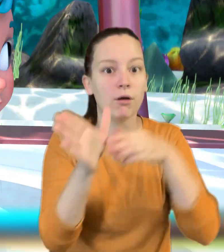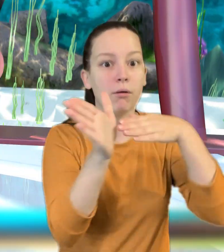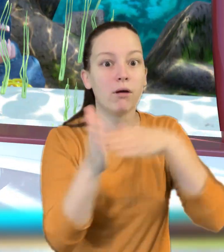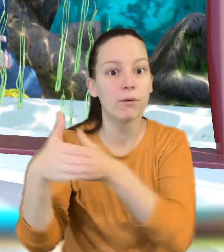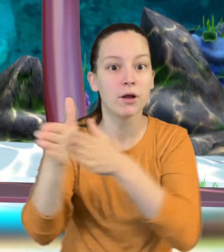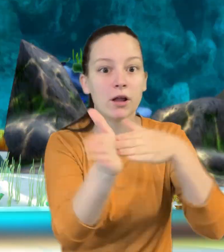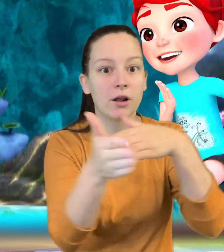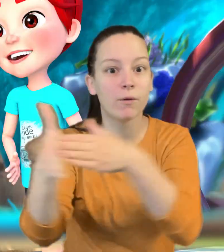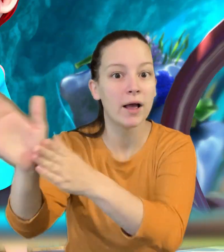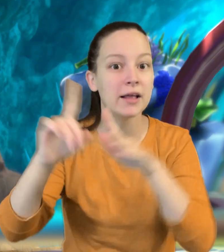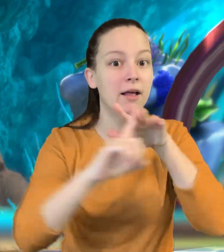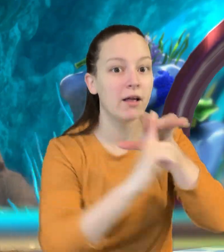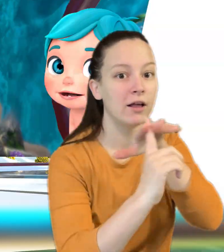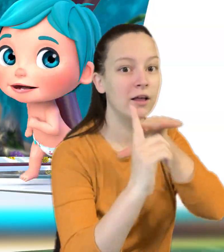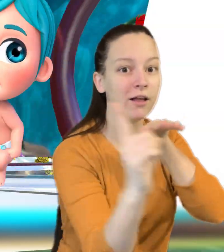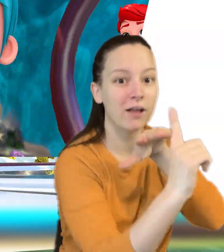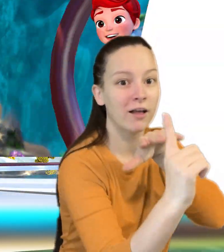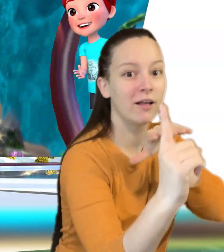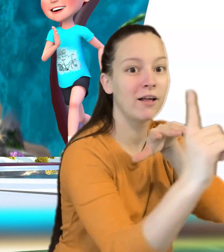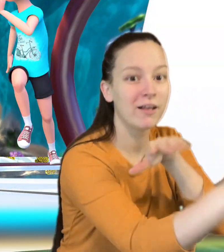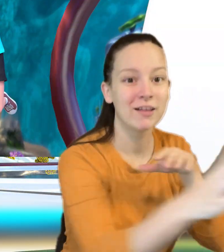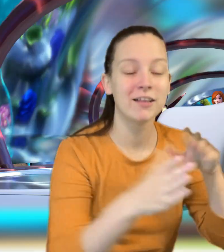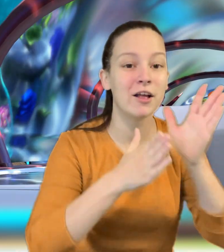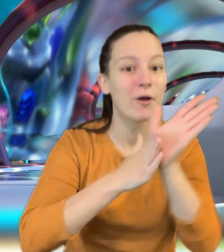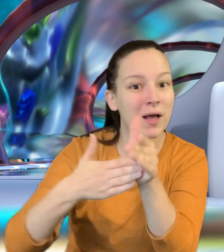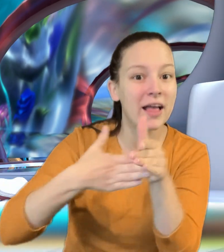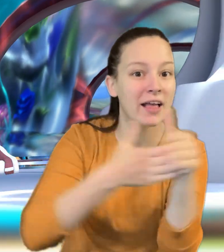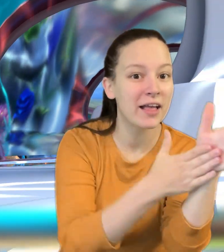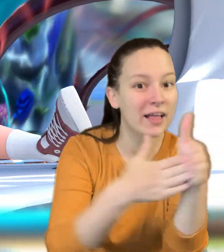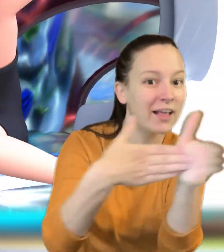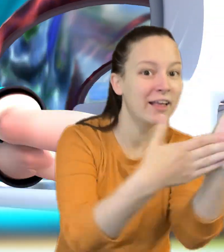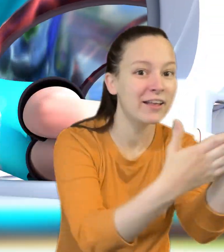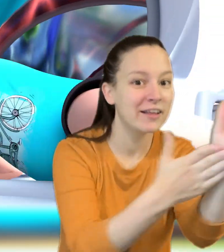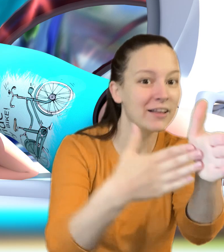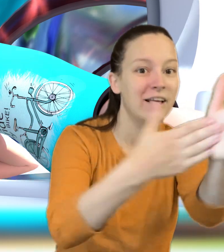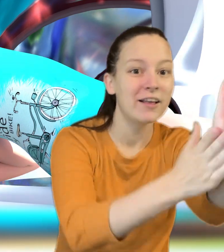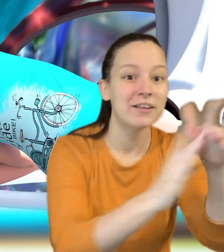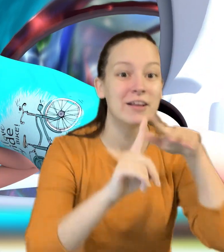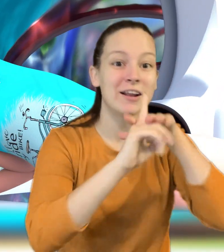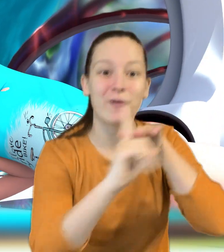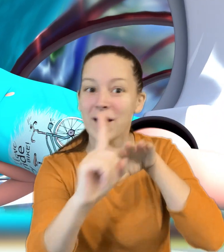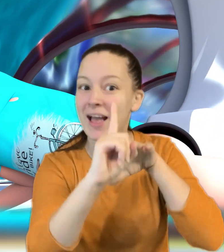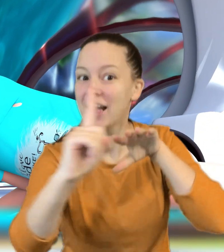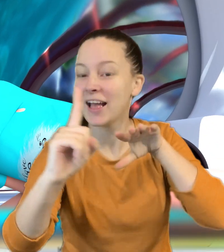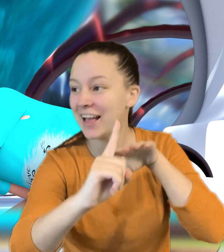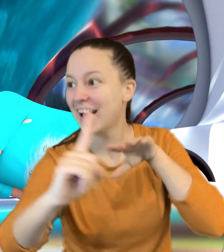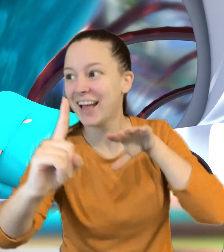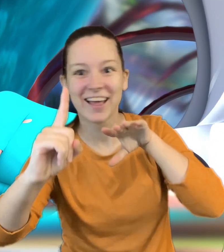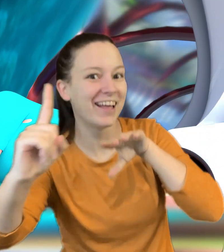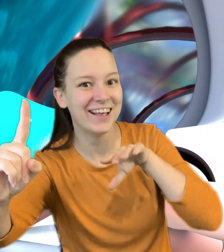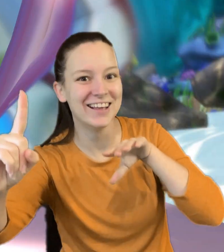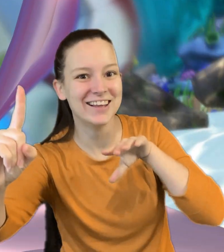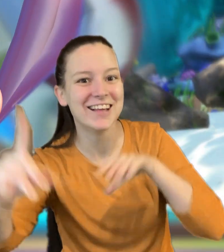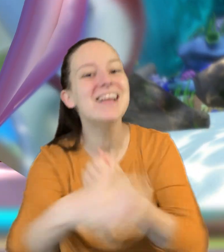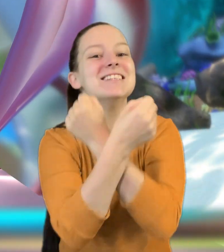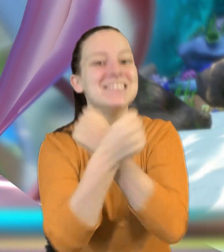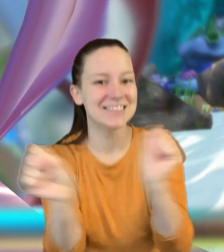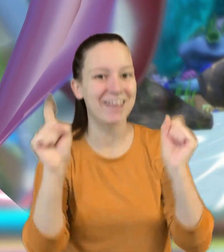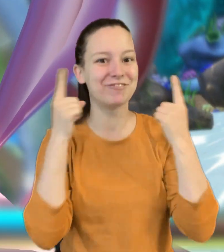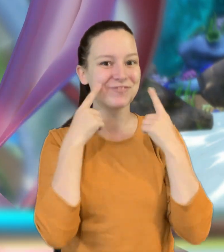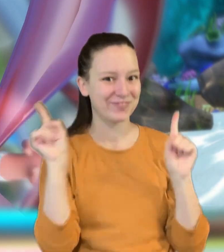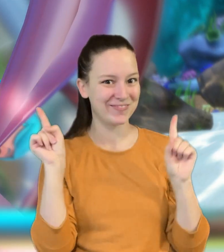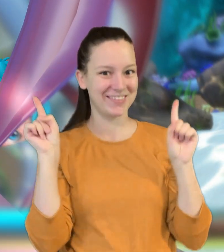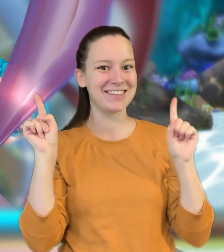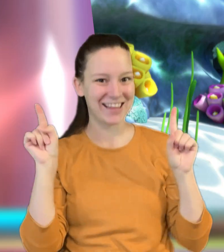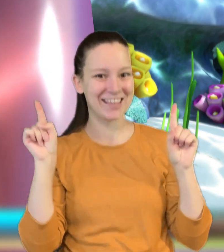mach mal flott, mach nicht schlapp, endlich